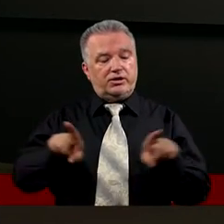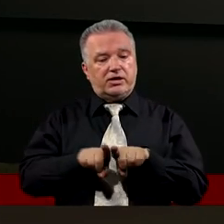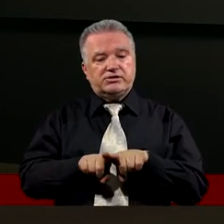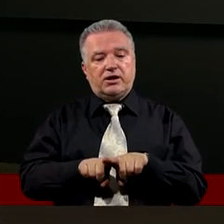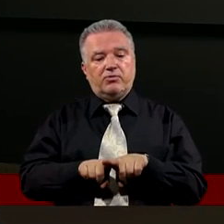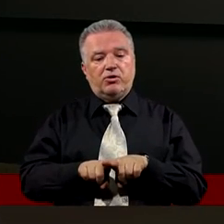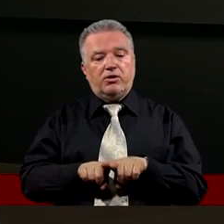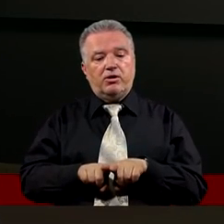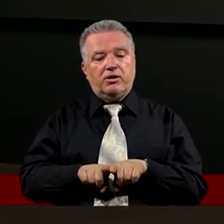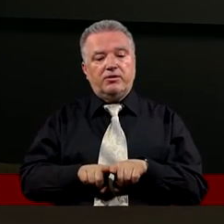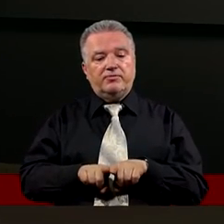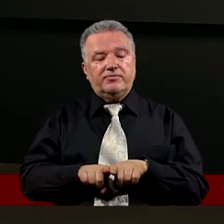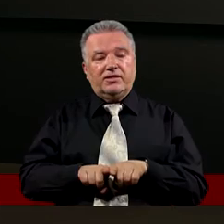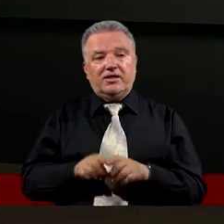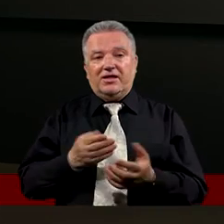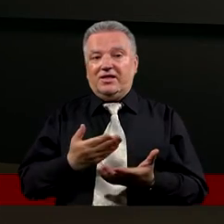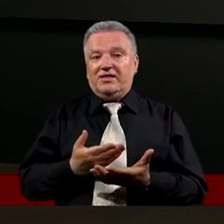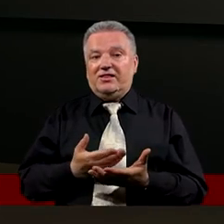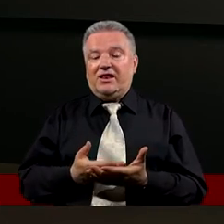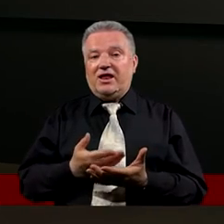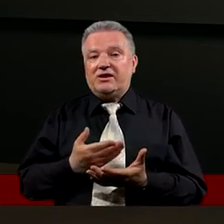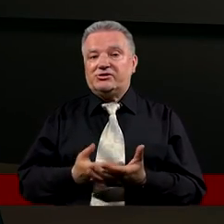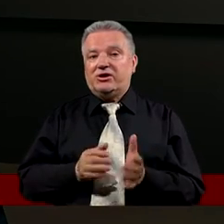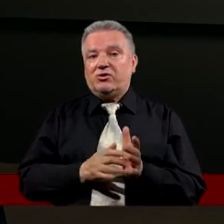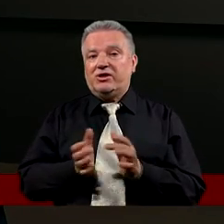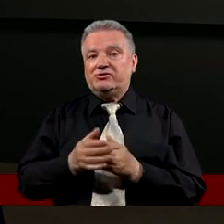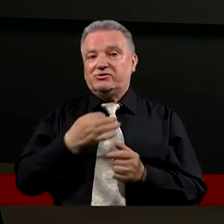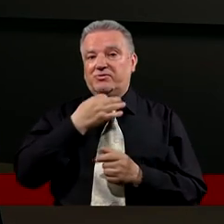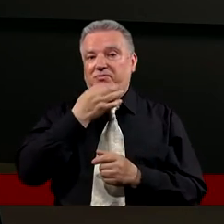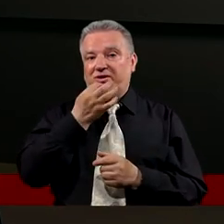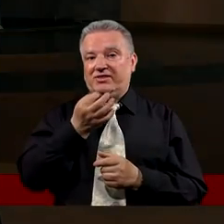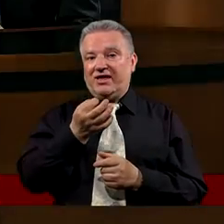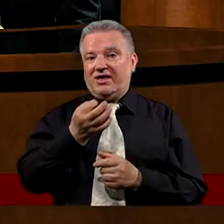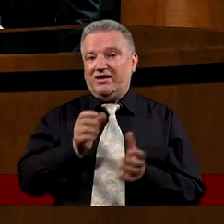zgodnie z przepisem Powiedzieliście o tym O czym świadczy to pytanie Skierowane do Piotra?